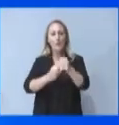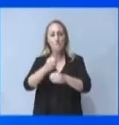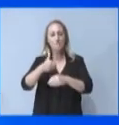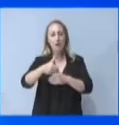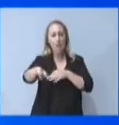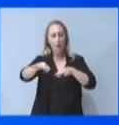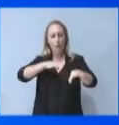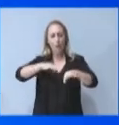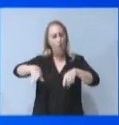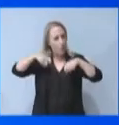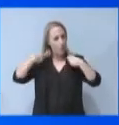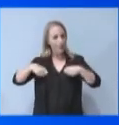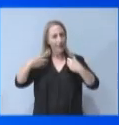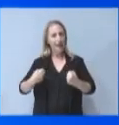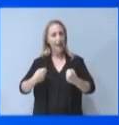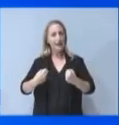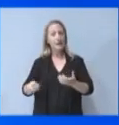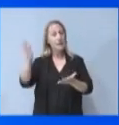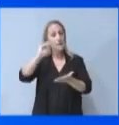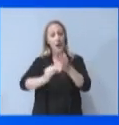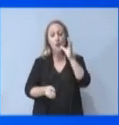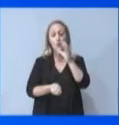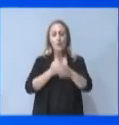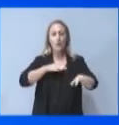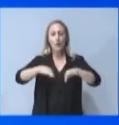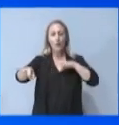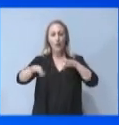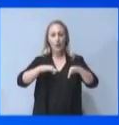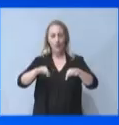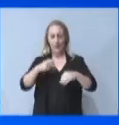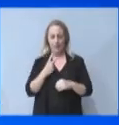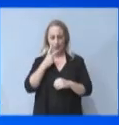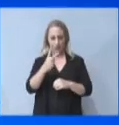αφετηρία σχεδιασμού μιας νέας συναρπαστικής δέκαετίας.